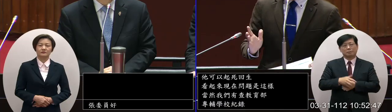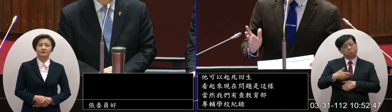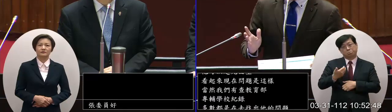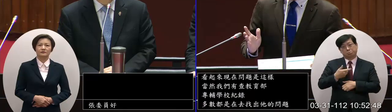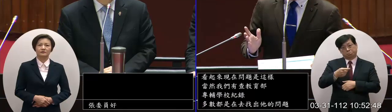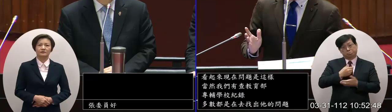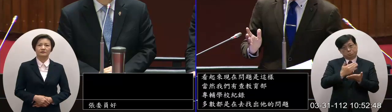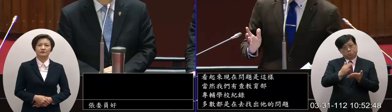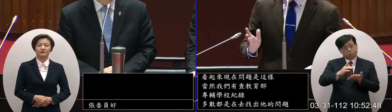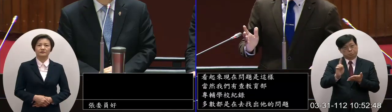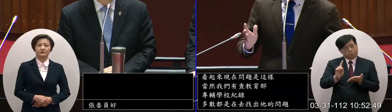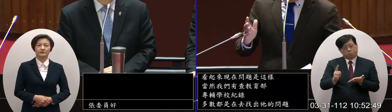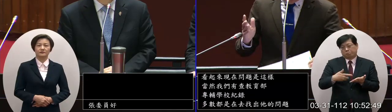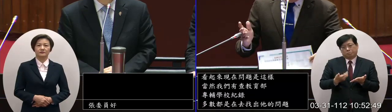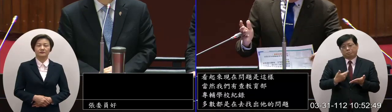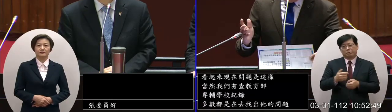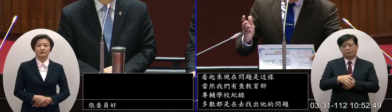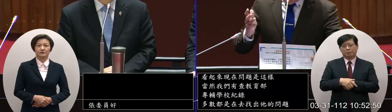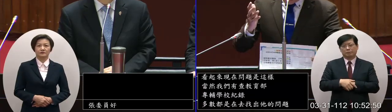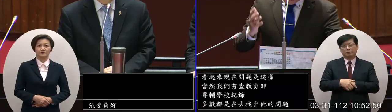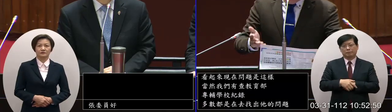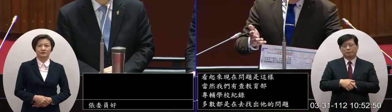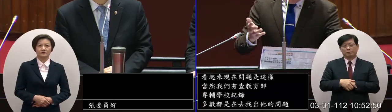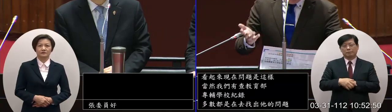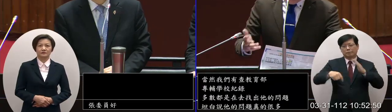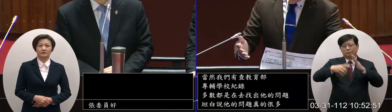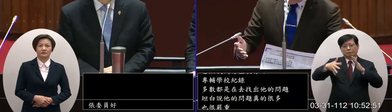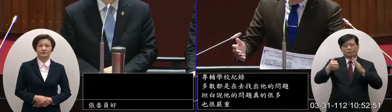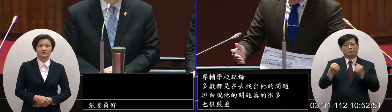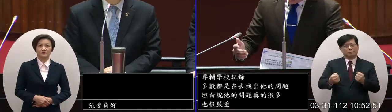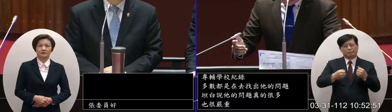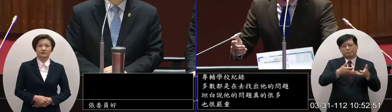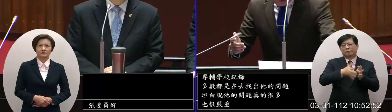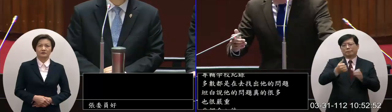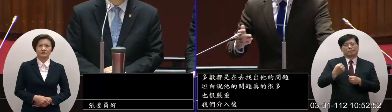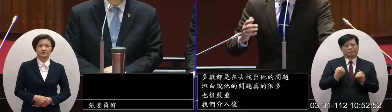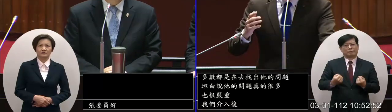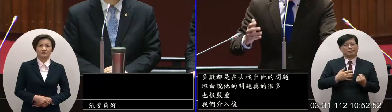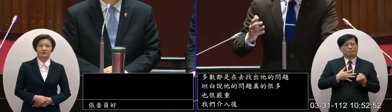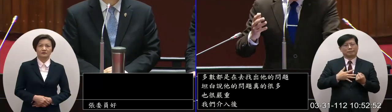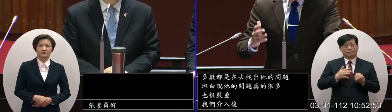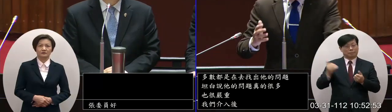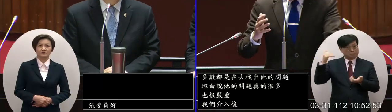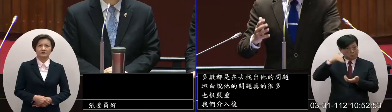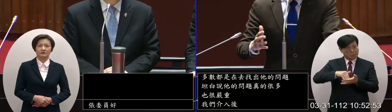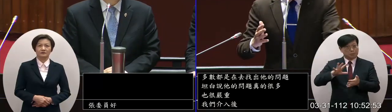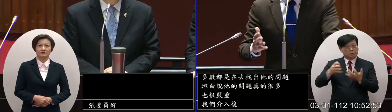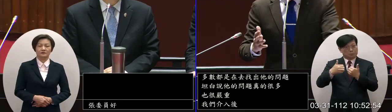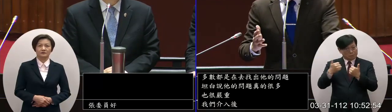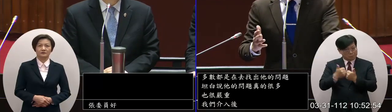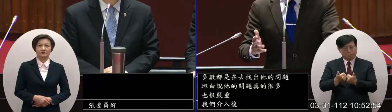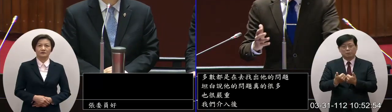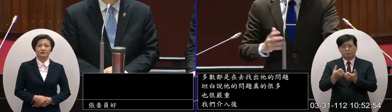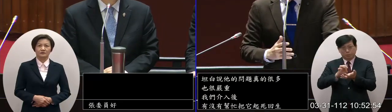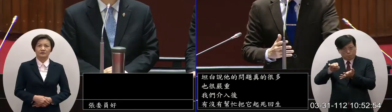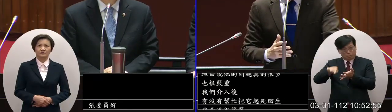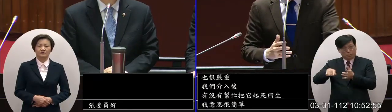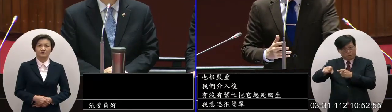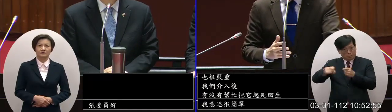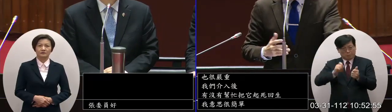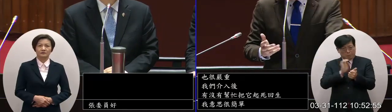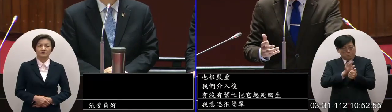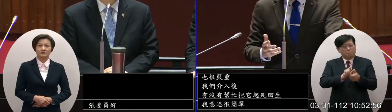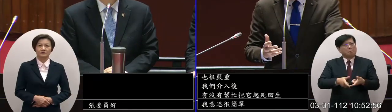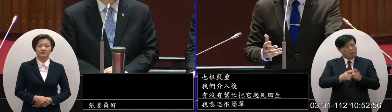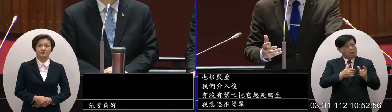我不知道解方是什麼就是說我們當然院長也在部長也在現在到底有沒有機會借著這個專服讓他們起